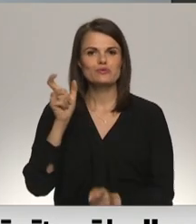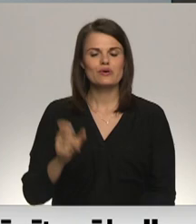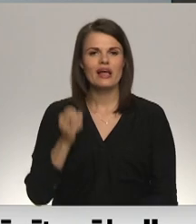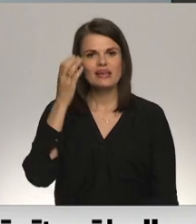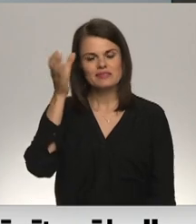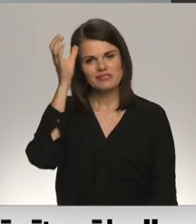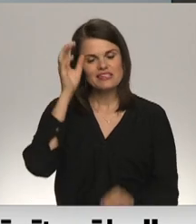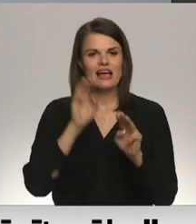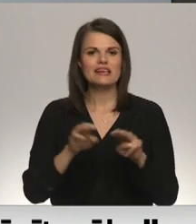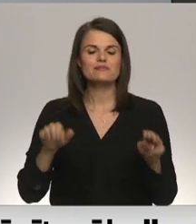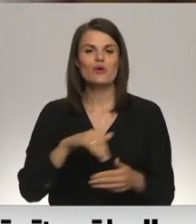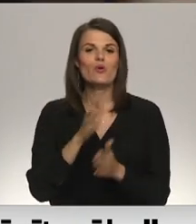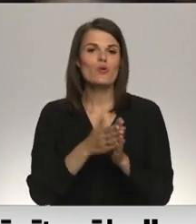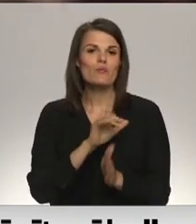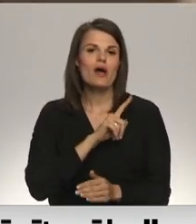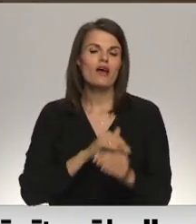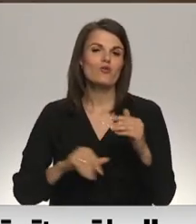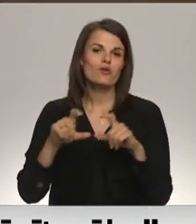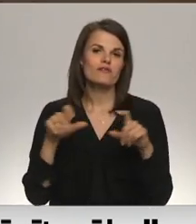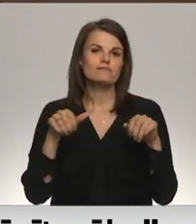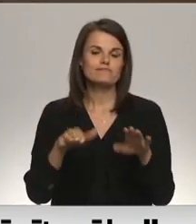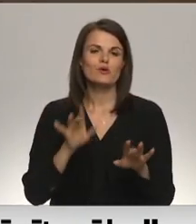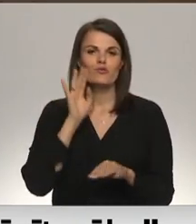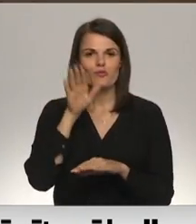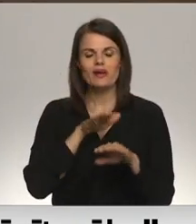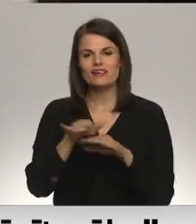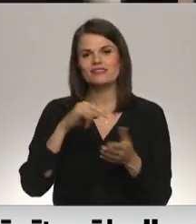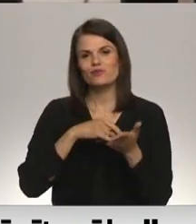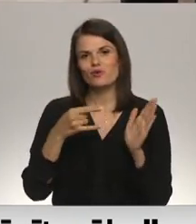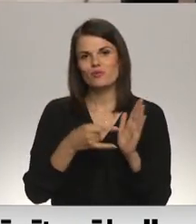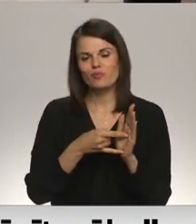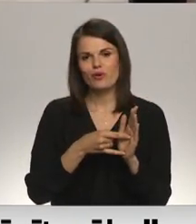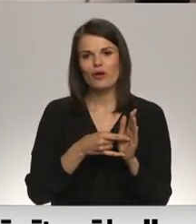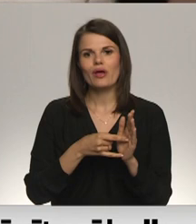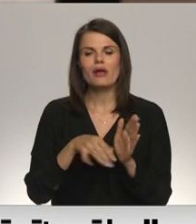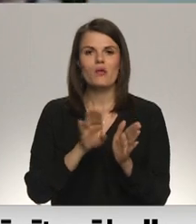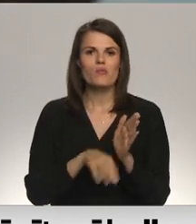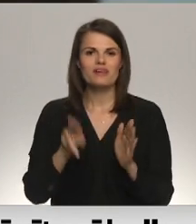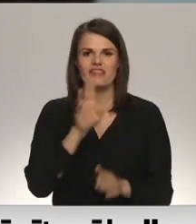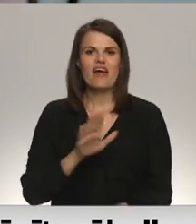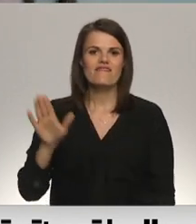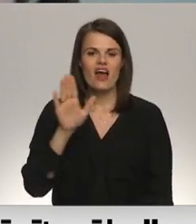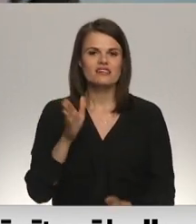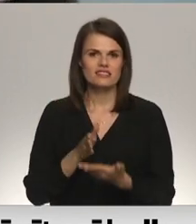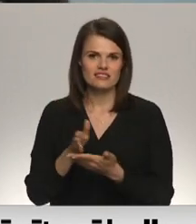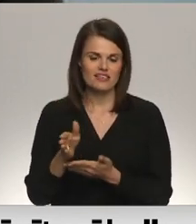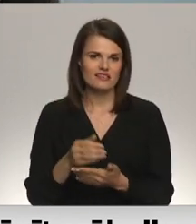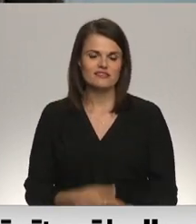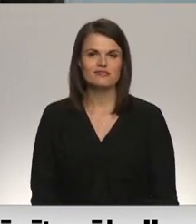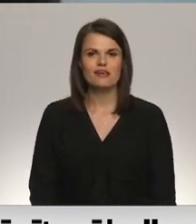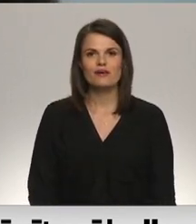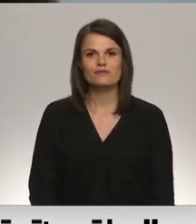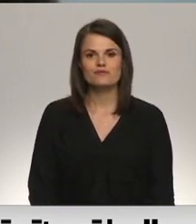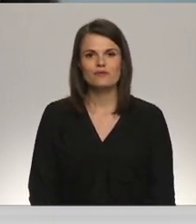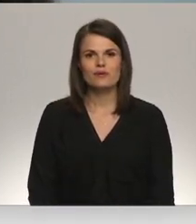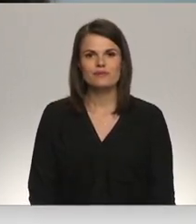zinātas ministrija kopā ar Latvijas universitāti lēmaša turpmāk īstenot projektu bez nevalstiskās sektāra. Projekts ar